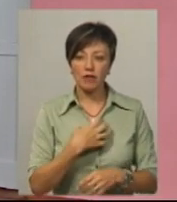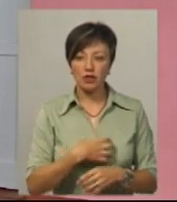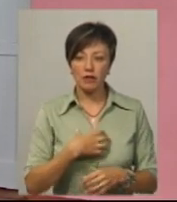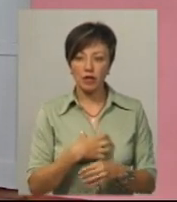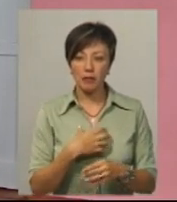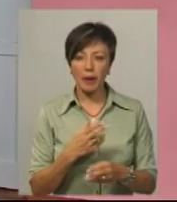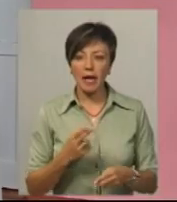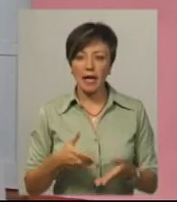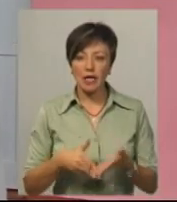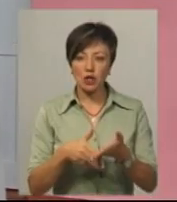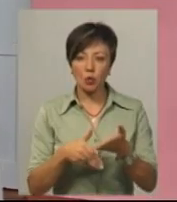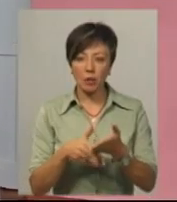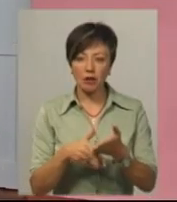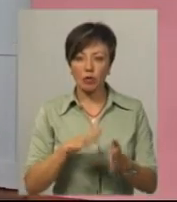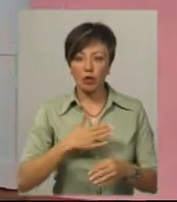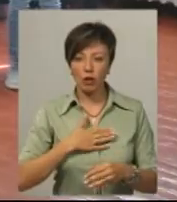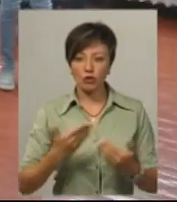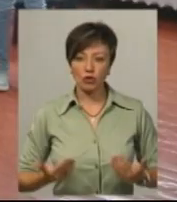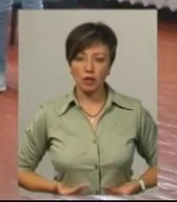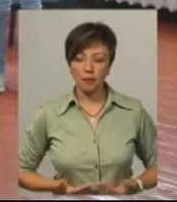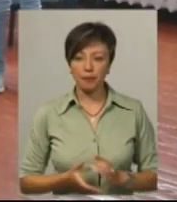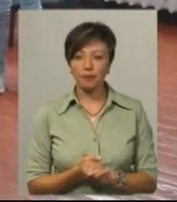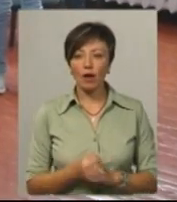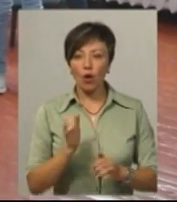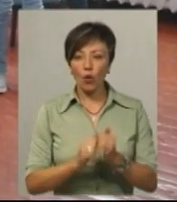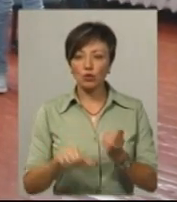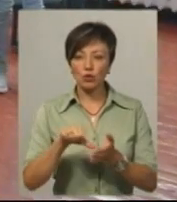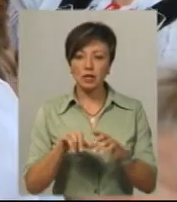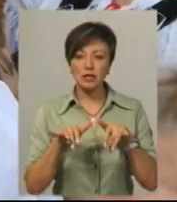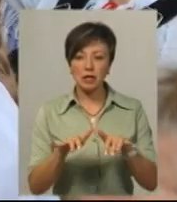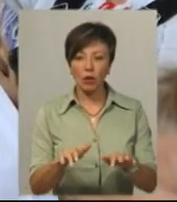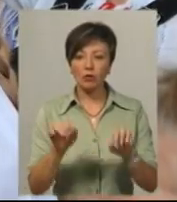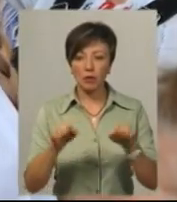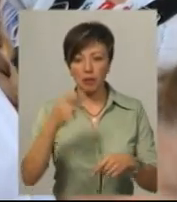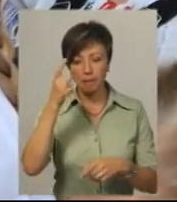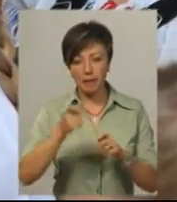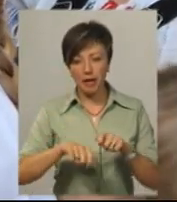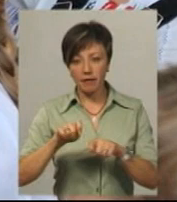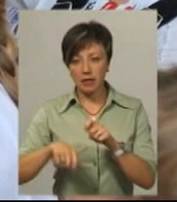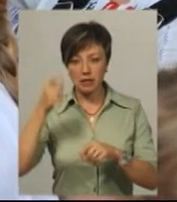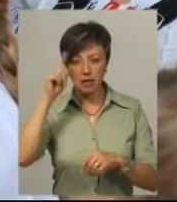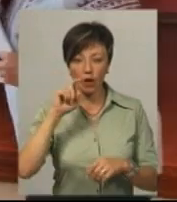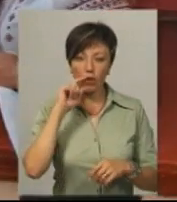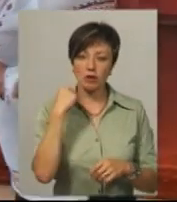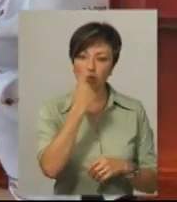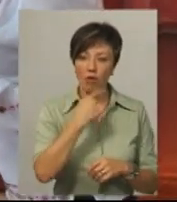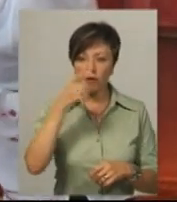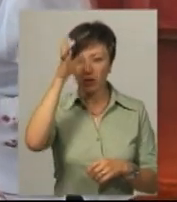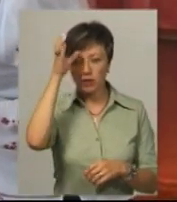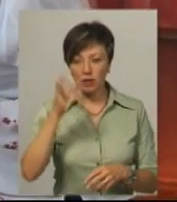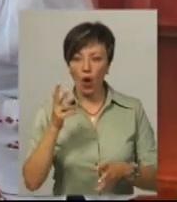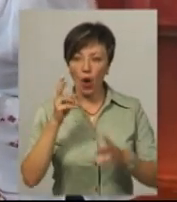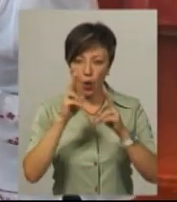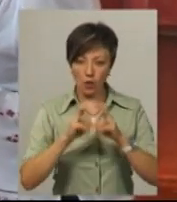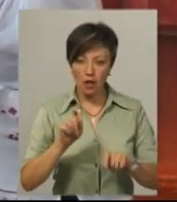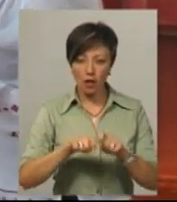інструментом по нашому житті. Кожен учасник заходу міг перевірити свої знання з української мови, а також ерудицію, розгадуючи